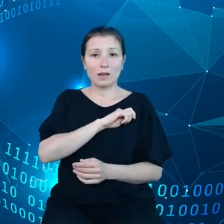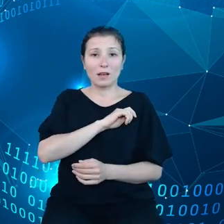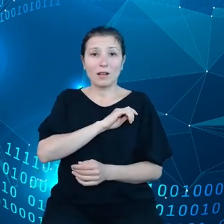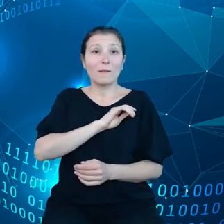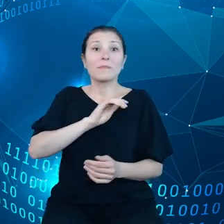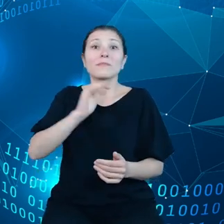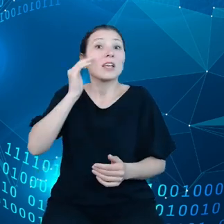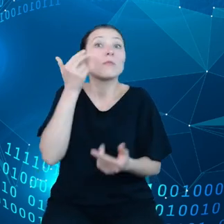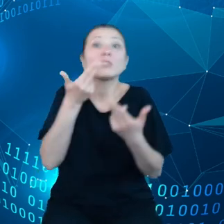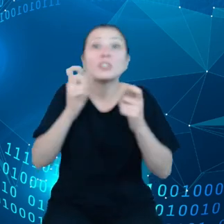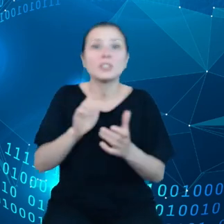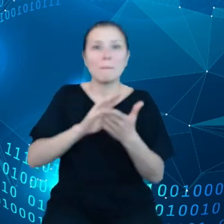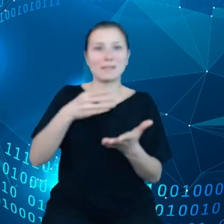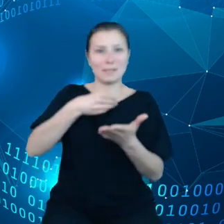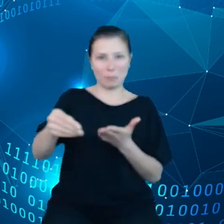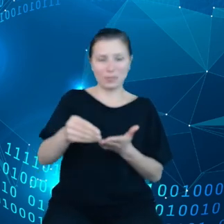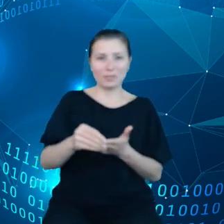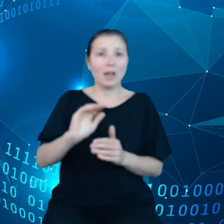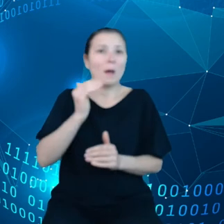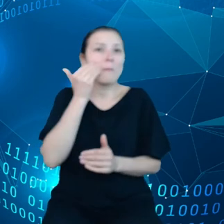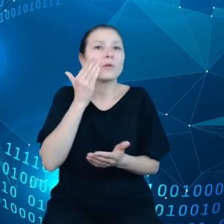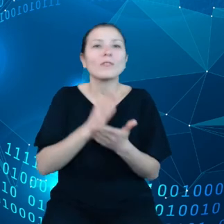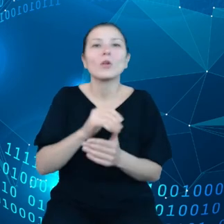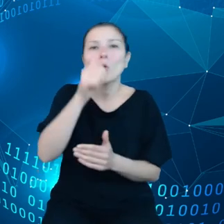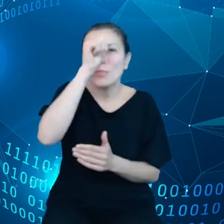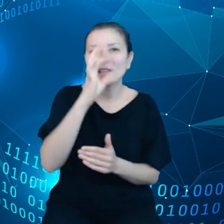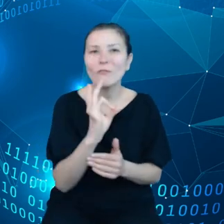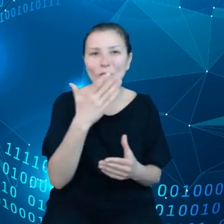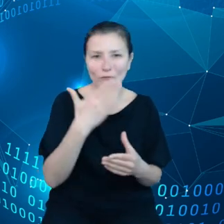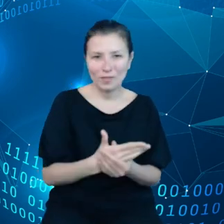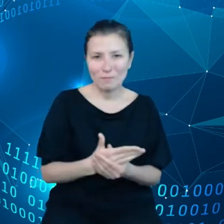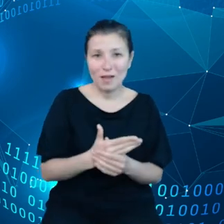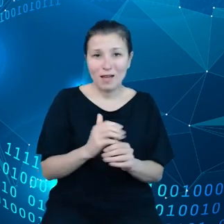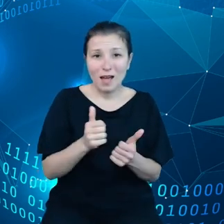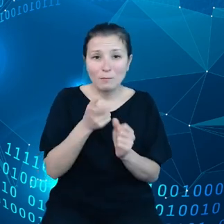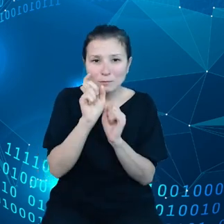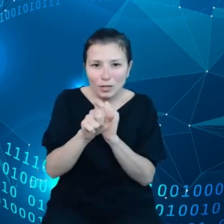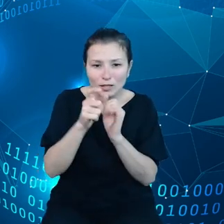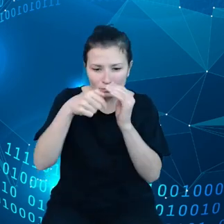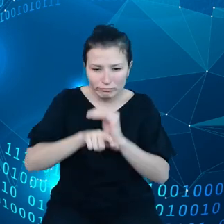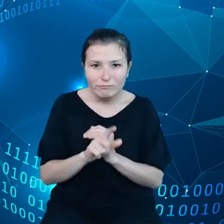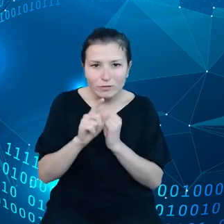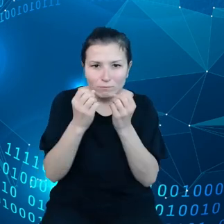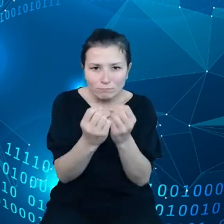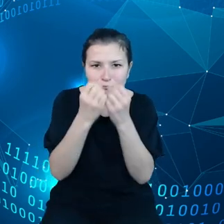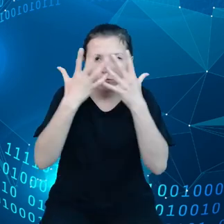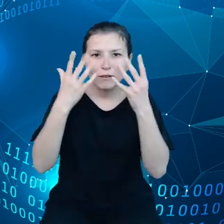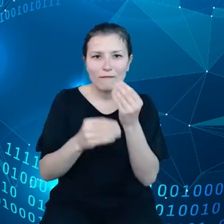Taktycznie poznamy tylko nazwę firmy, ale żeby kliknąć i dowiedzieć się czegokolwiek, no to musimy